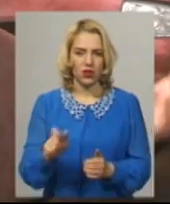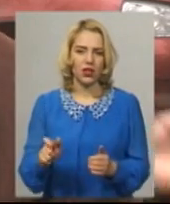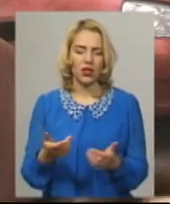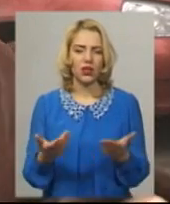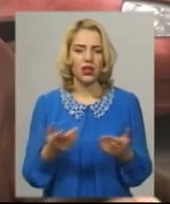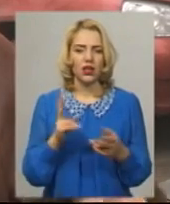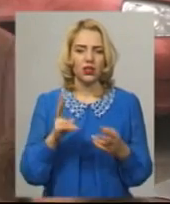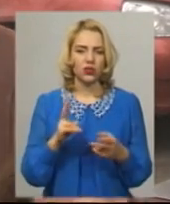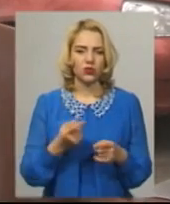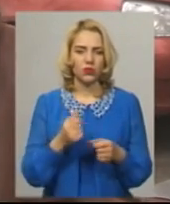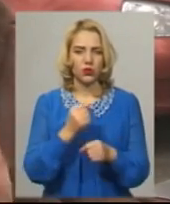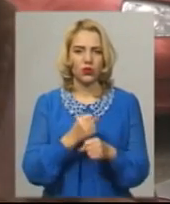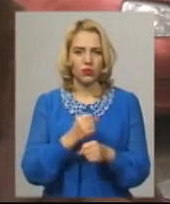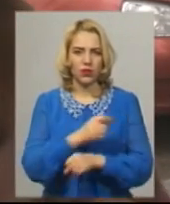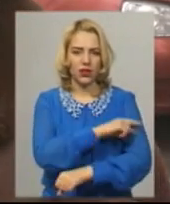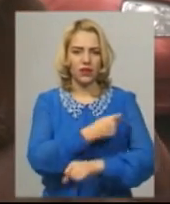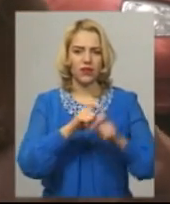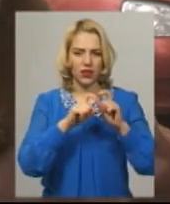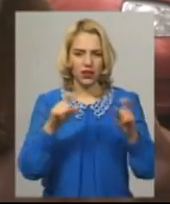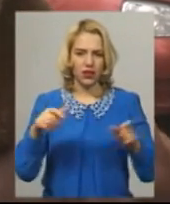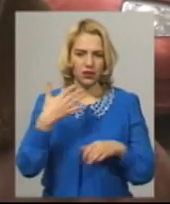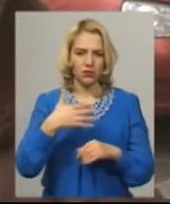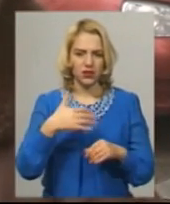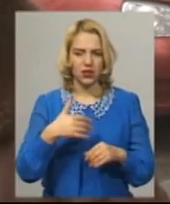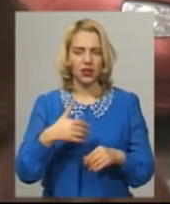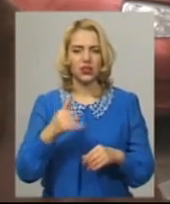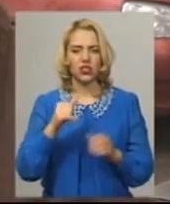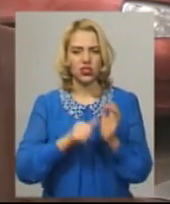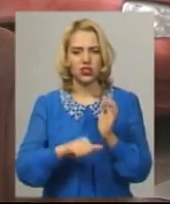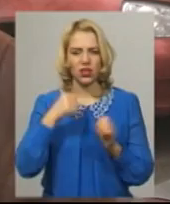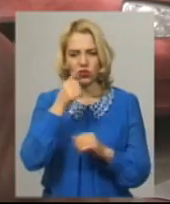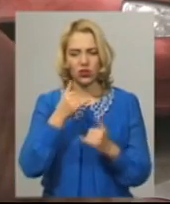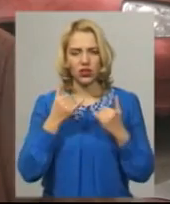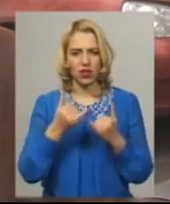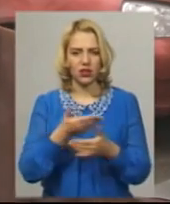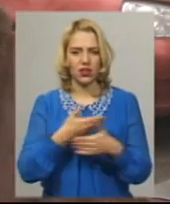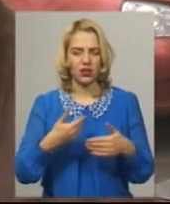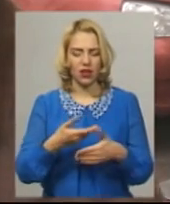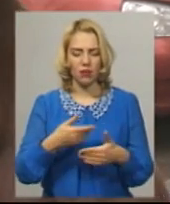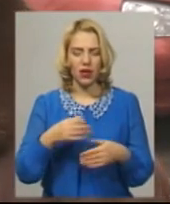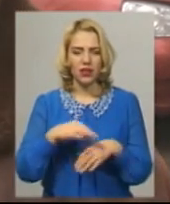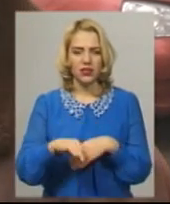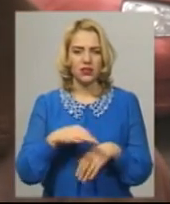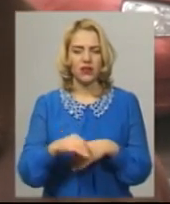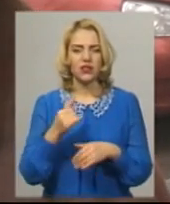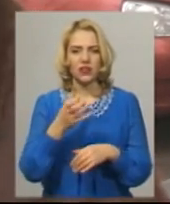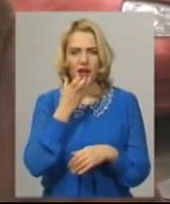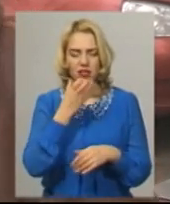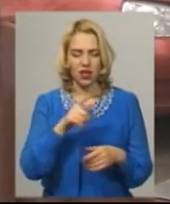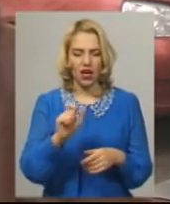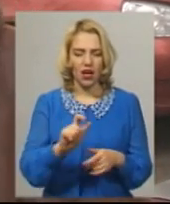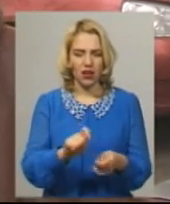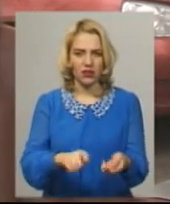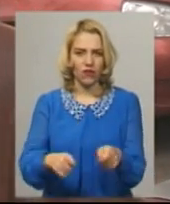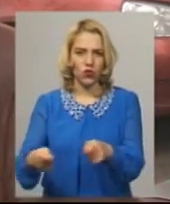пенсіонерів, які проробили в лікарні, по 50 до 60 років проробили. І так зараз над нами здіваються, гріємося ми зараз